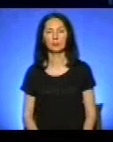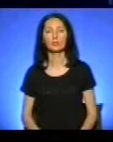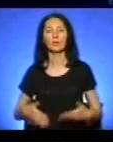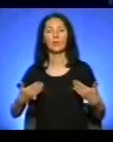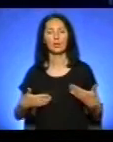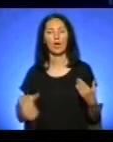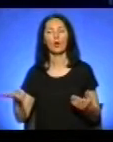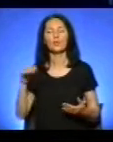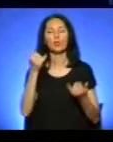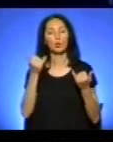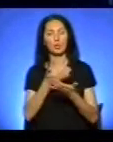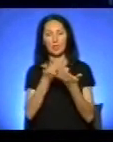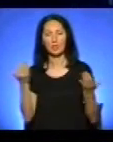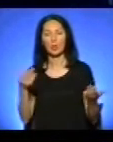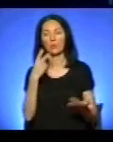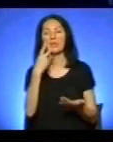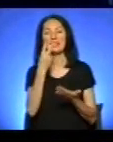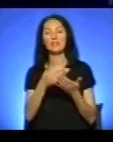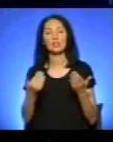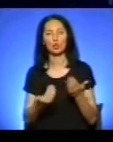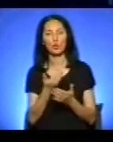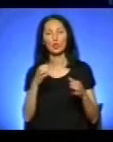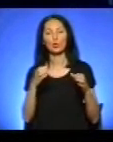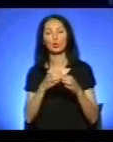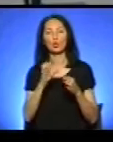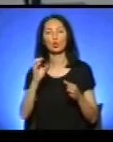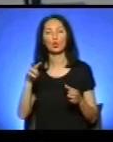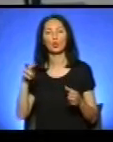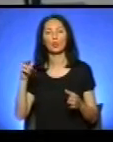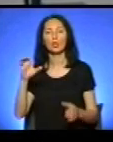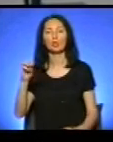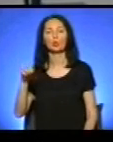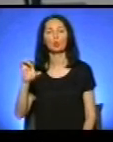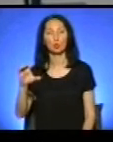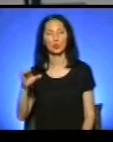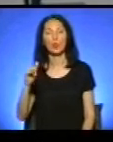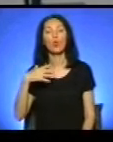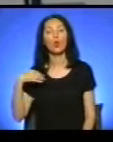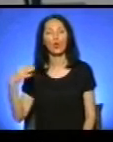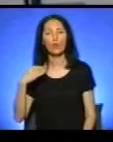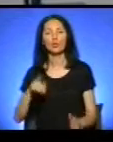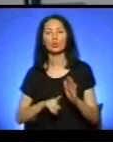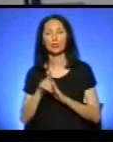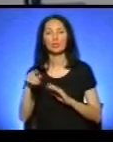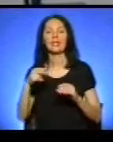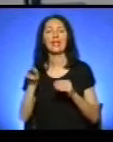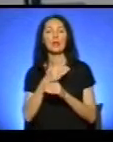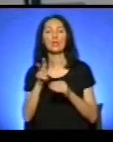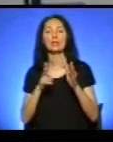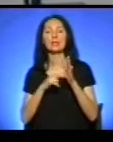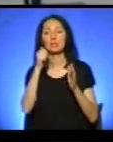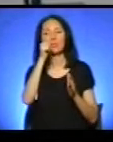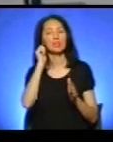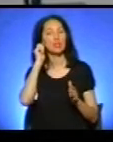Вітаю усіх, хто зараз з нами. Ви дивитесь новини у студії Соломія Струс. У Львові розпочали лікування 7-річного Максима з